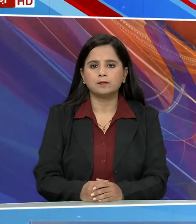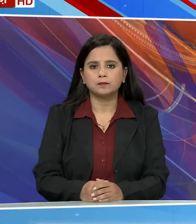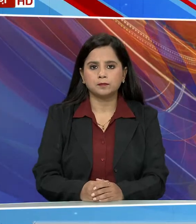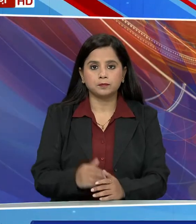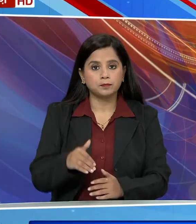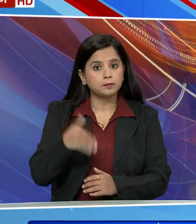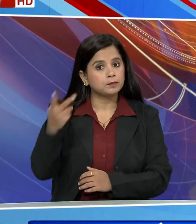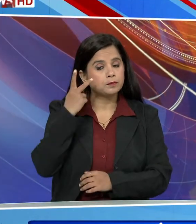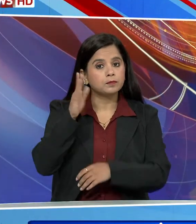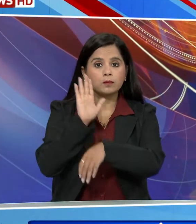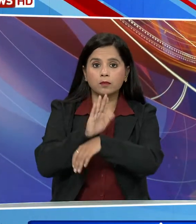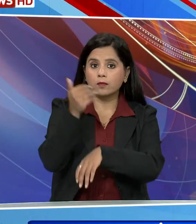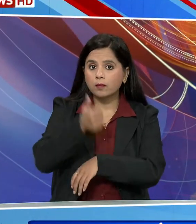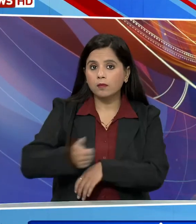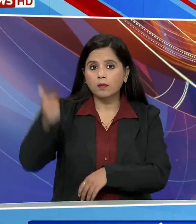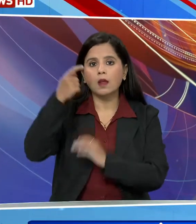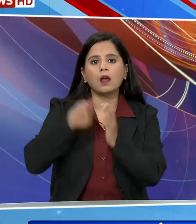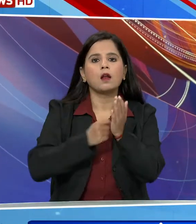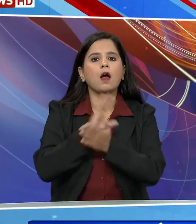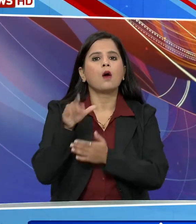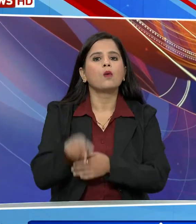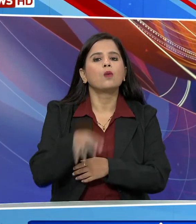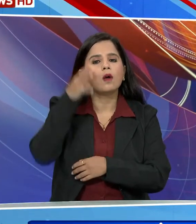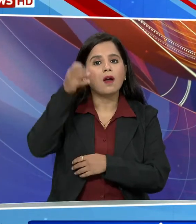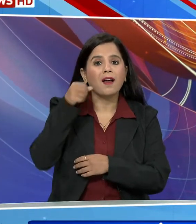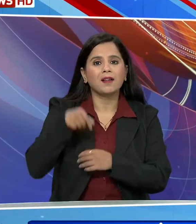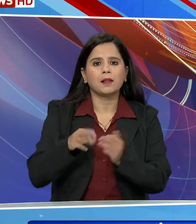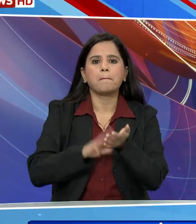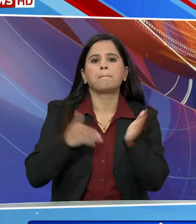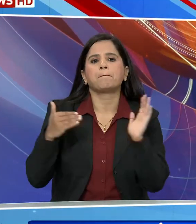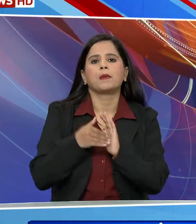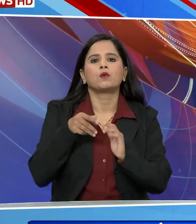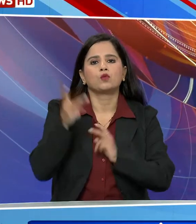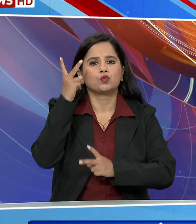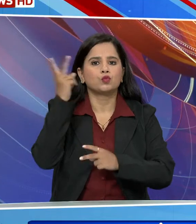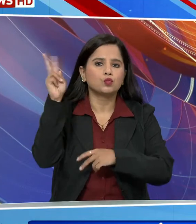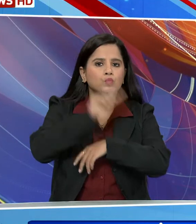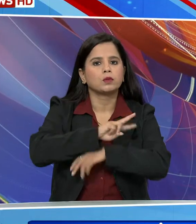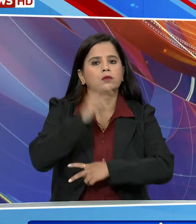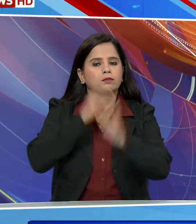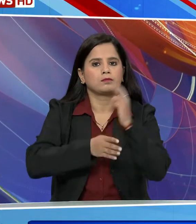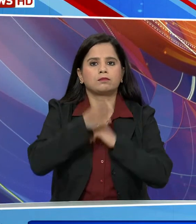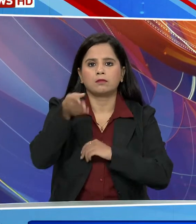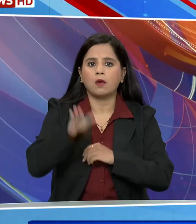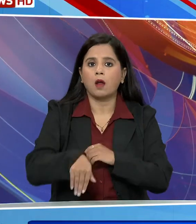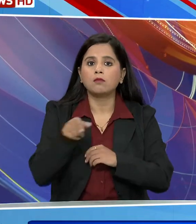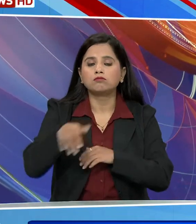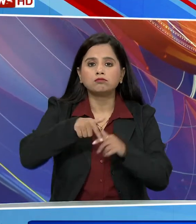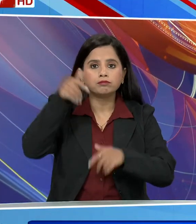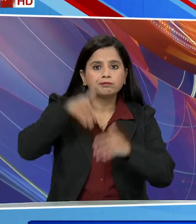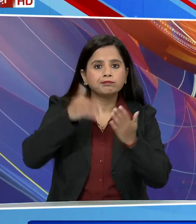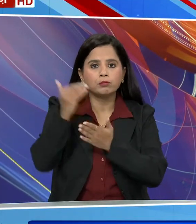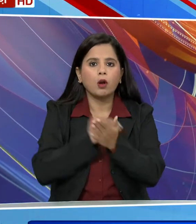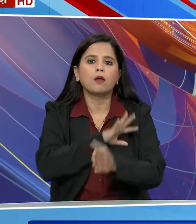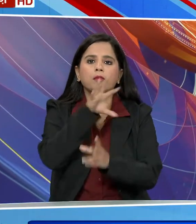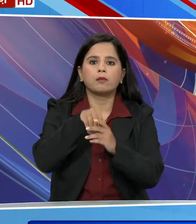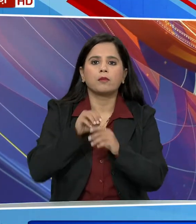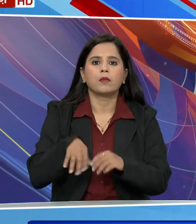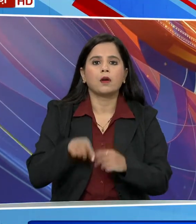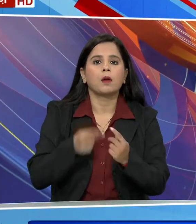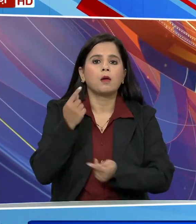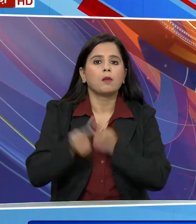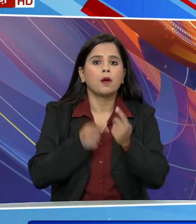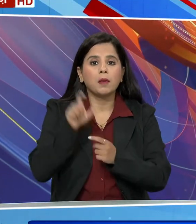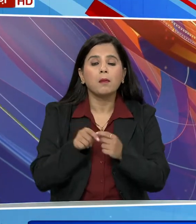उधर कॉंगर्स नेता राहूल गांथी मिर्जरम की दो दिवसी यात्रा पर रहेंगे विप्रदेश में चुनावी कारिक्रमों में शामिल होंगे और पार्टी